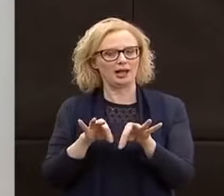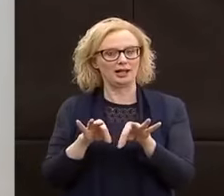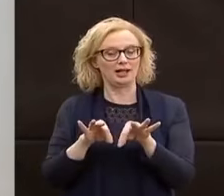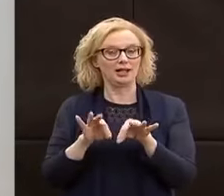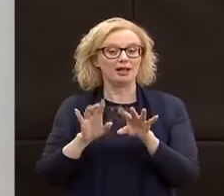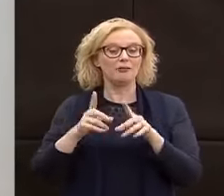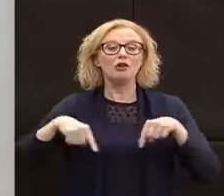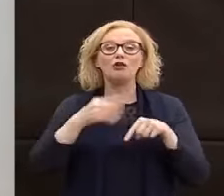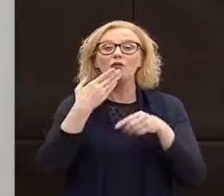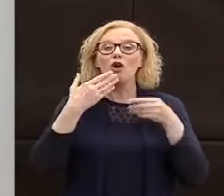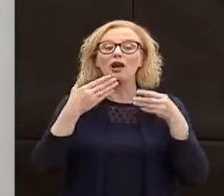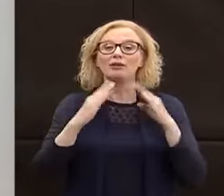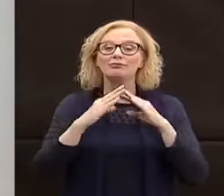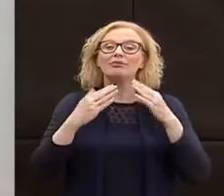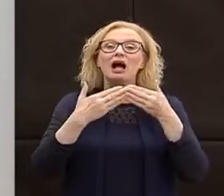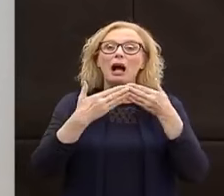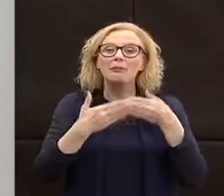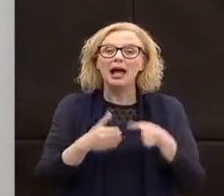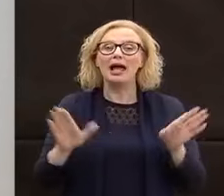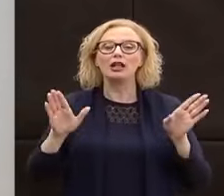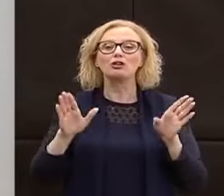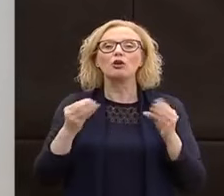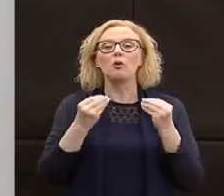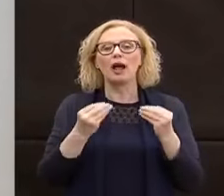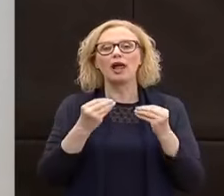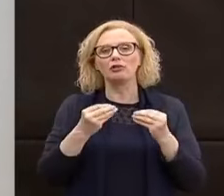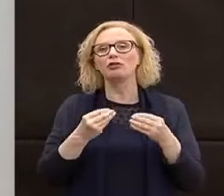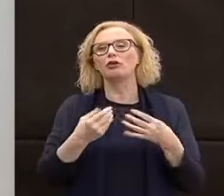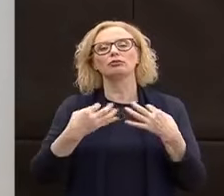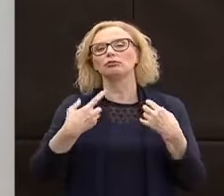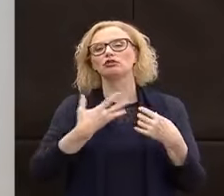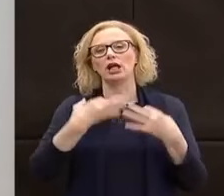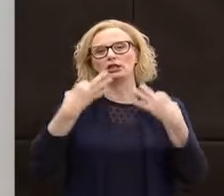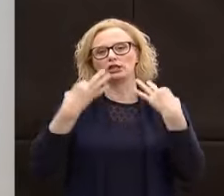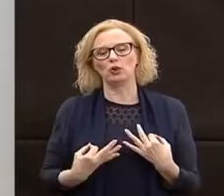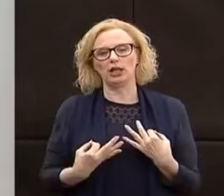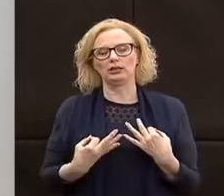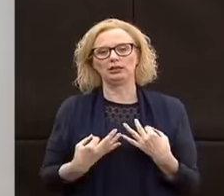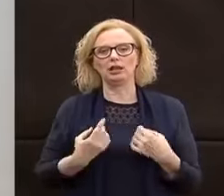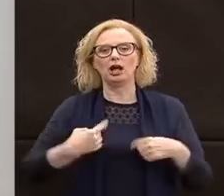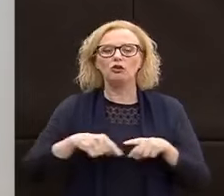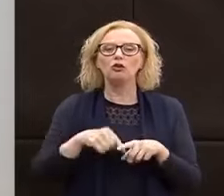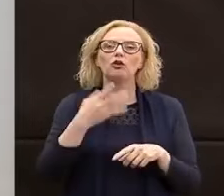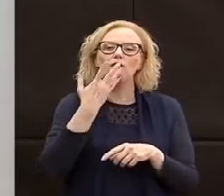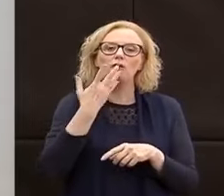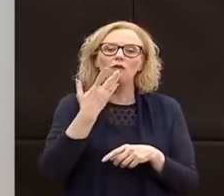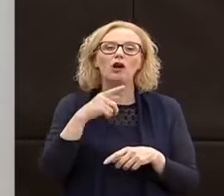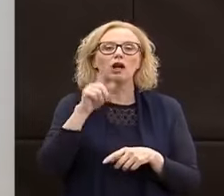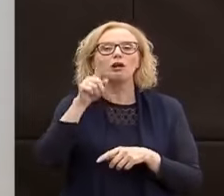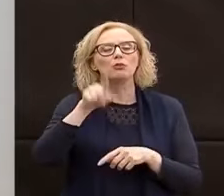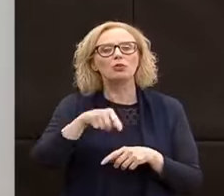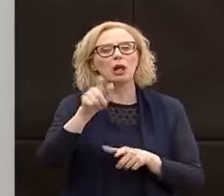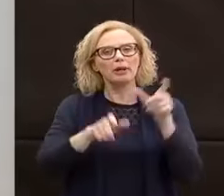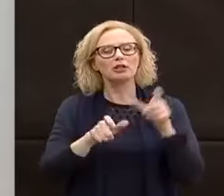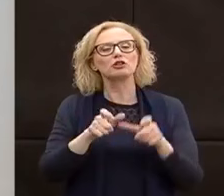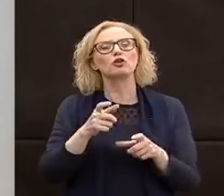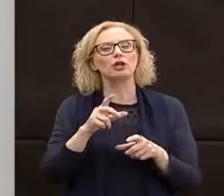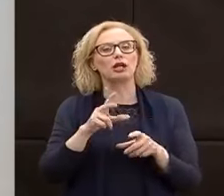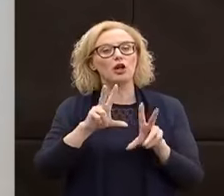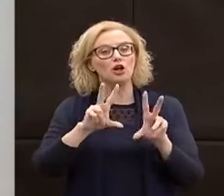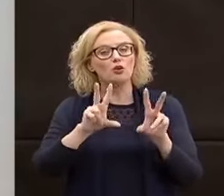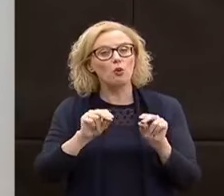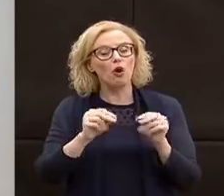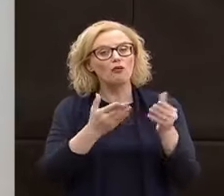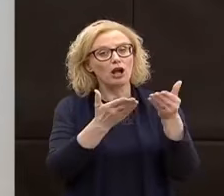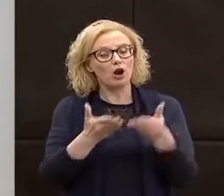in cui però sarà assolutamente sicuro poterlo fare e vorremmo tornare presto ad accogliere nuovi ospiti perché sappiamo che ci sono